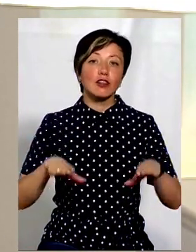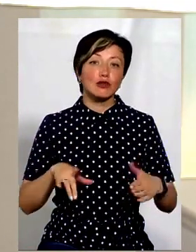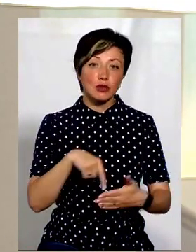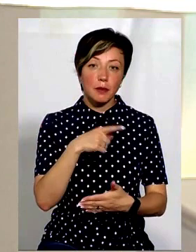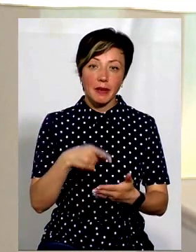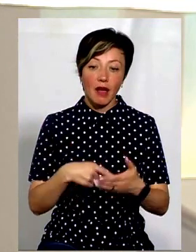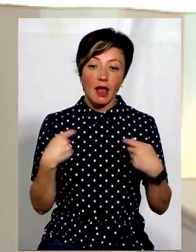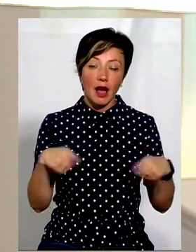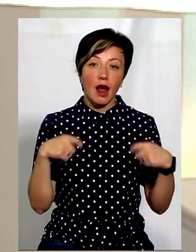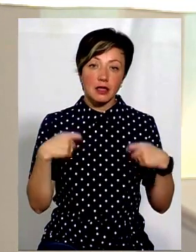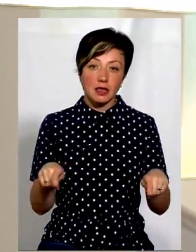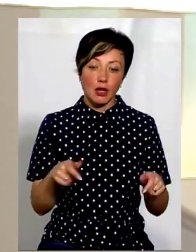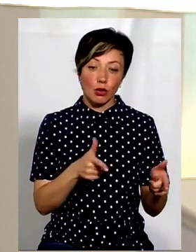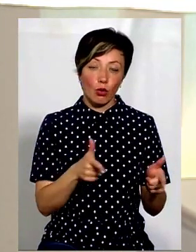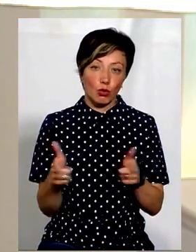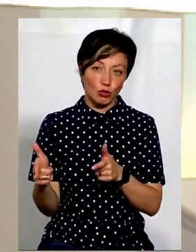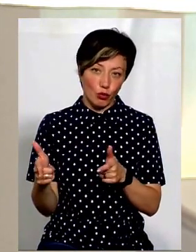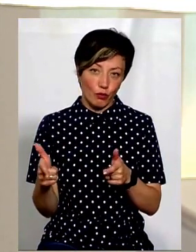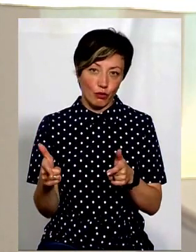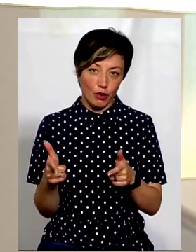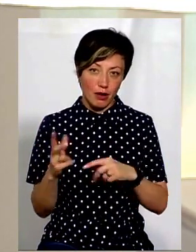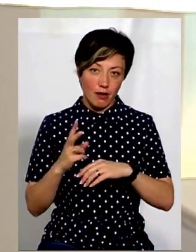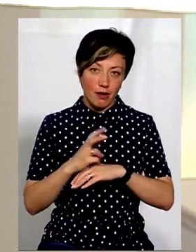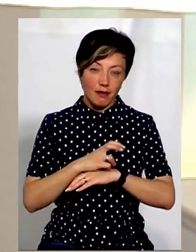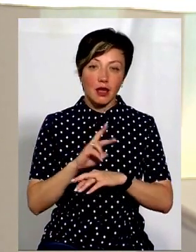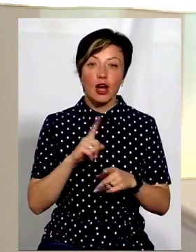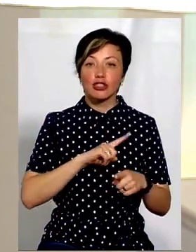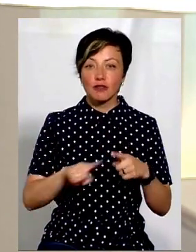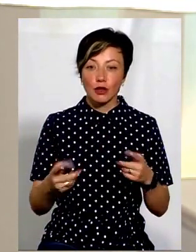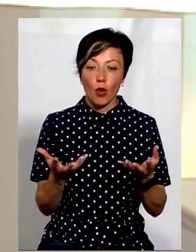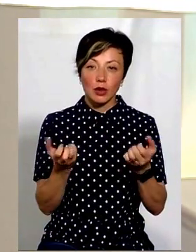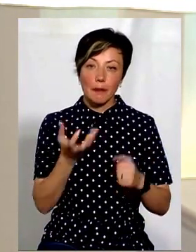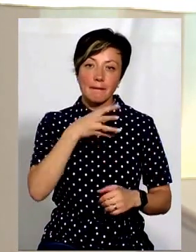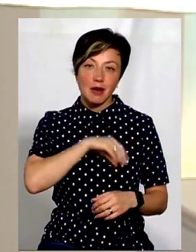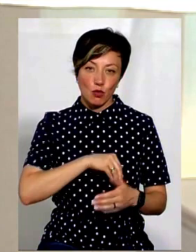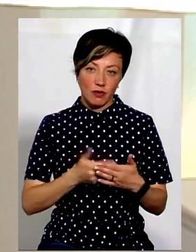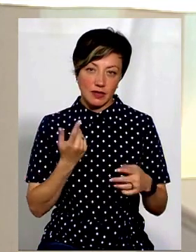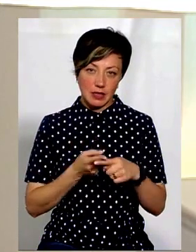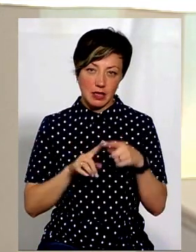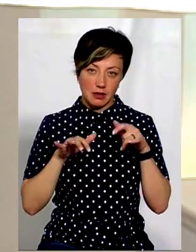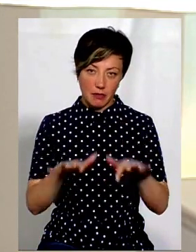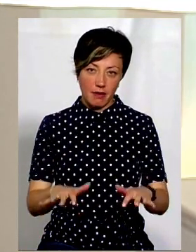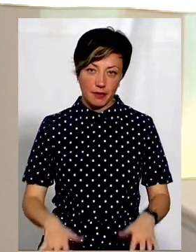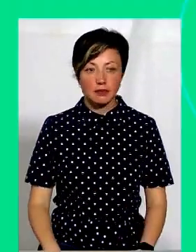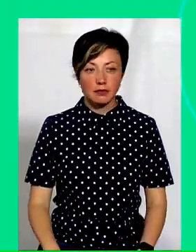питання реалізації готової продукції? Та як швидко можна отримати перебуток від цієї справи?